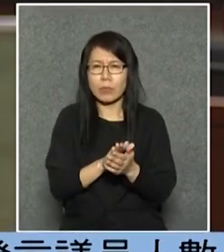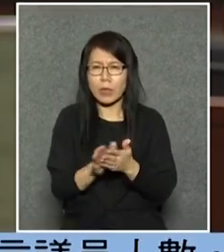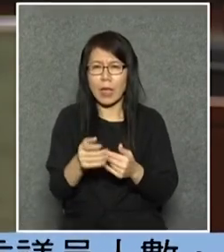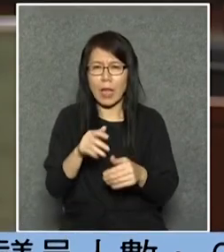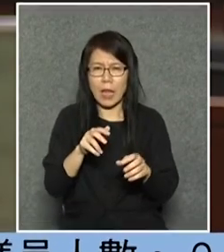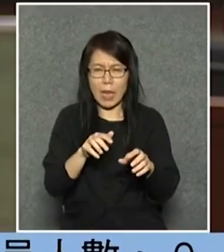劃的生效